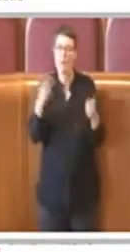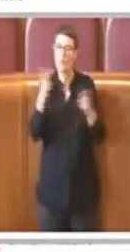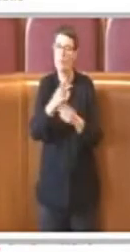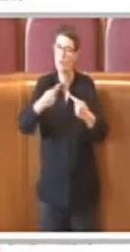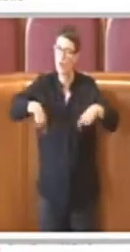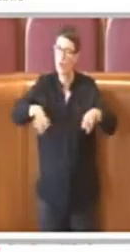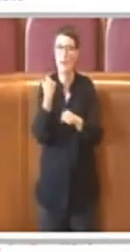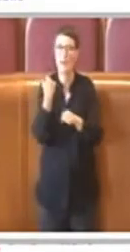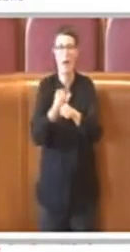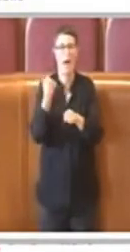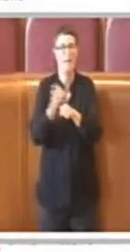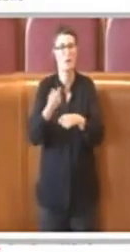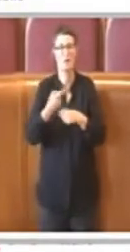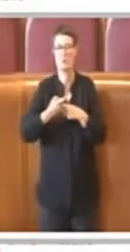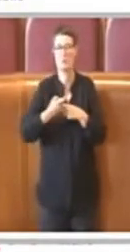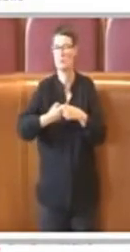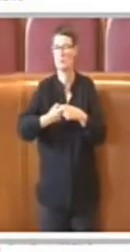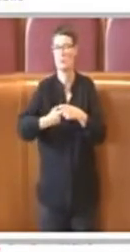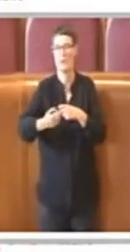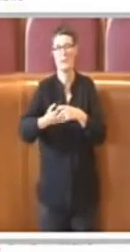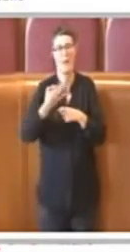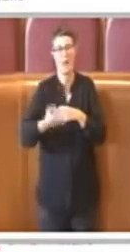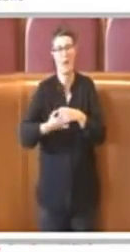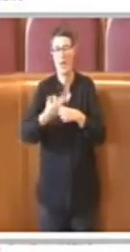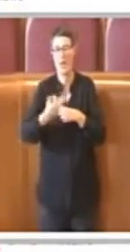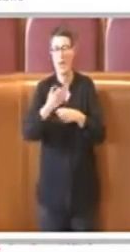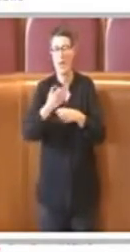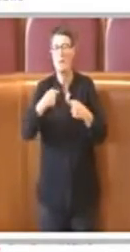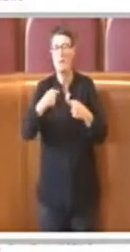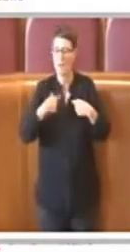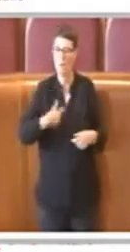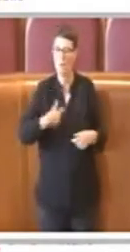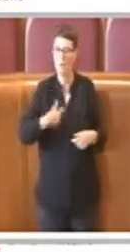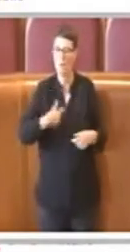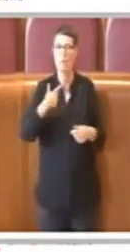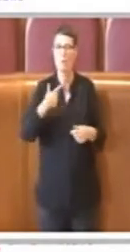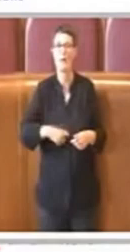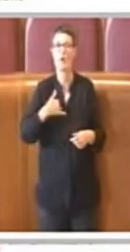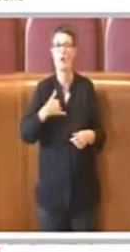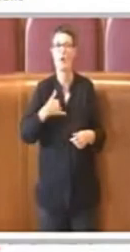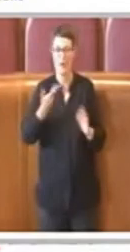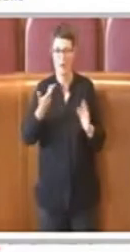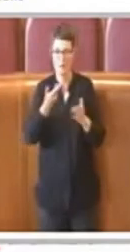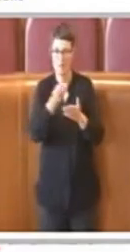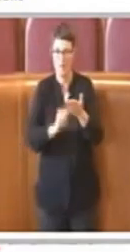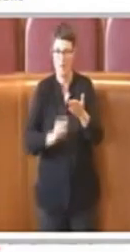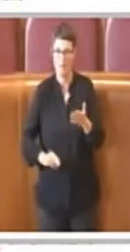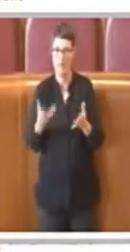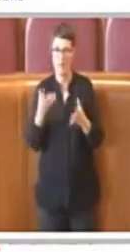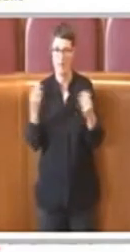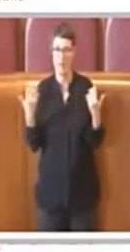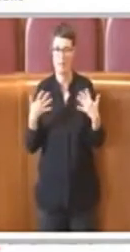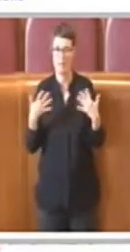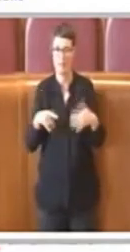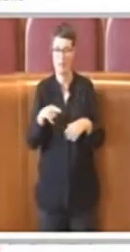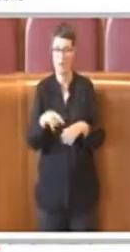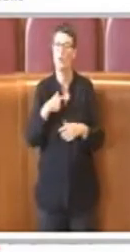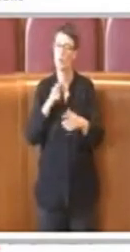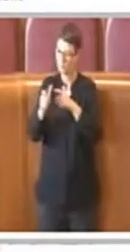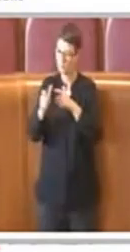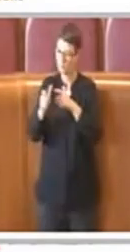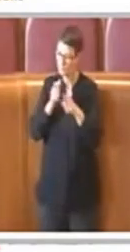sottoscritto ha fatto molto spesso delle note, ha avuto una corrispondenza che si è tramutata anche in alcuni aspetti concreti con Atac,